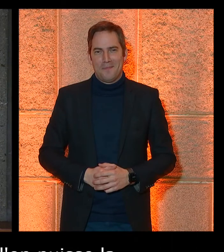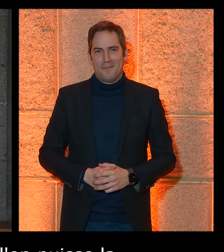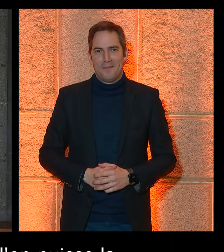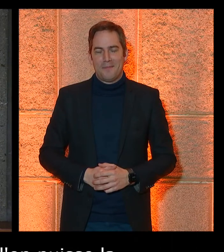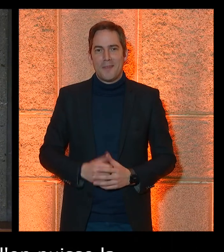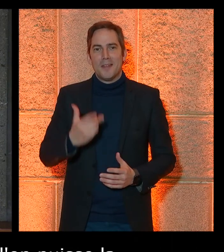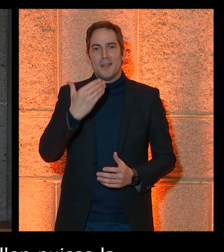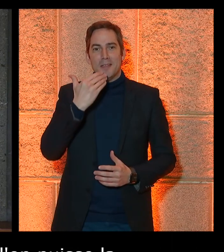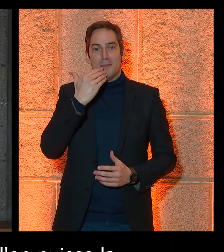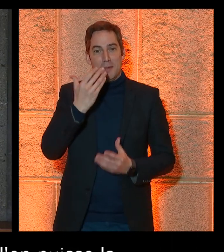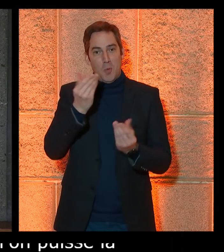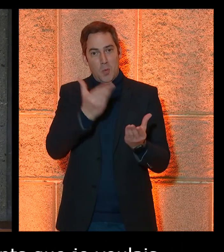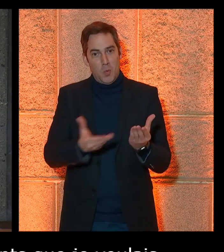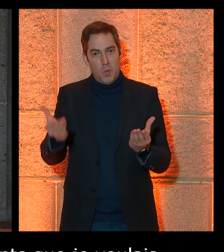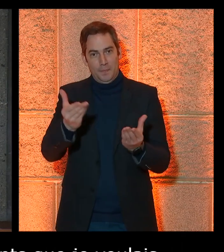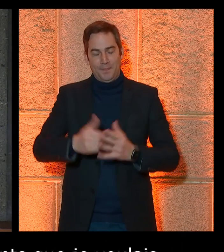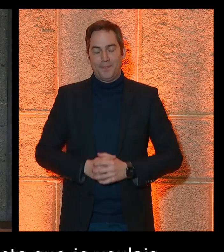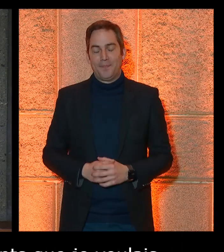Merci beaucoup, Pernando.